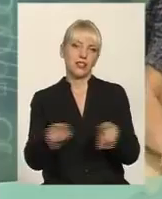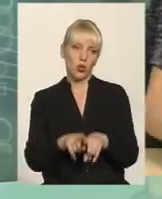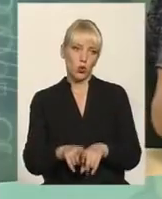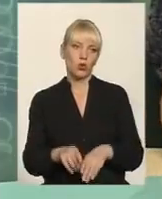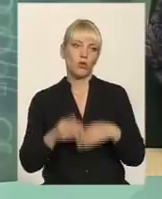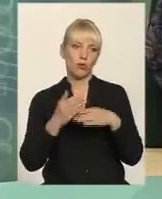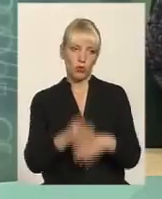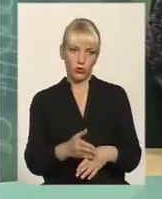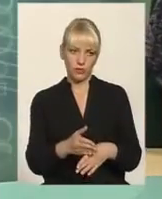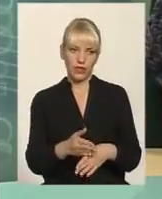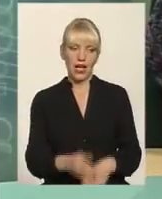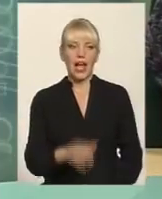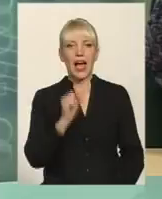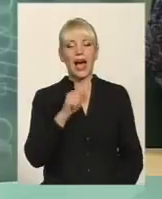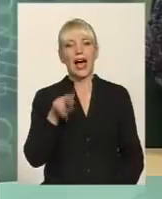все-таки,